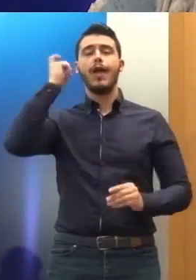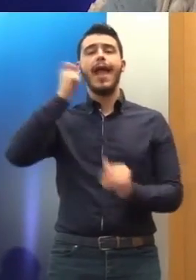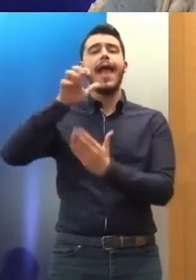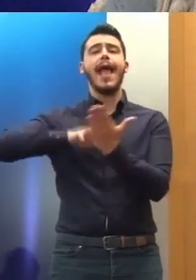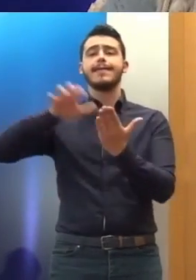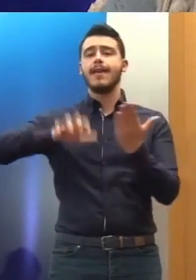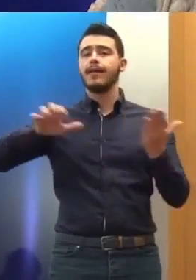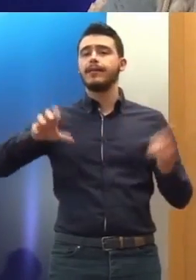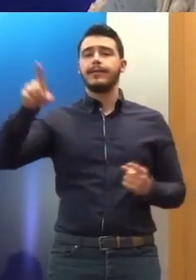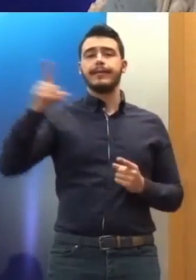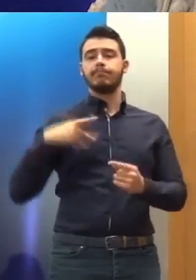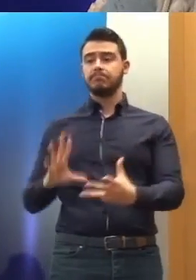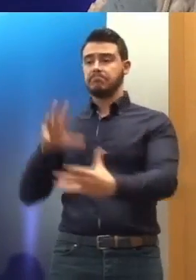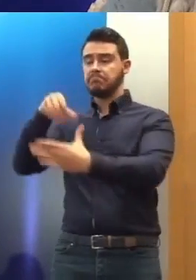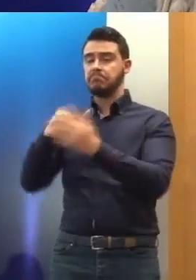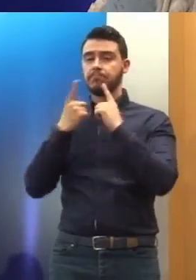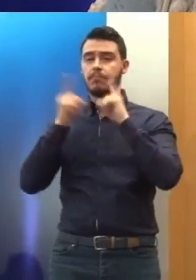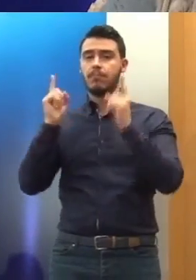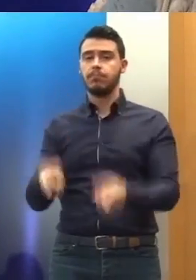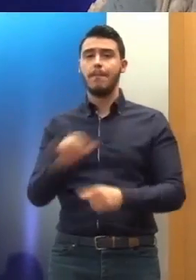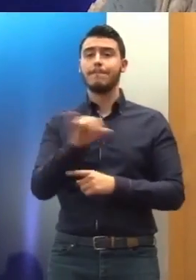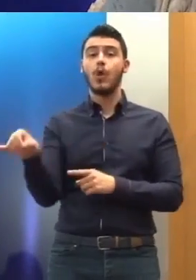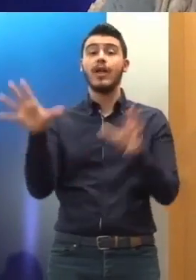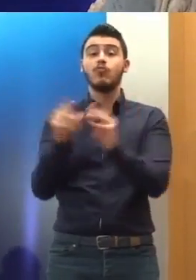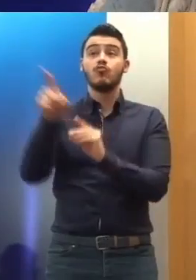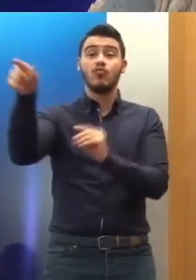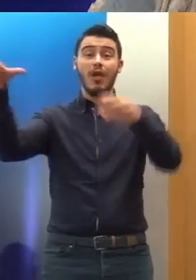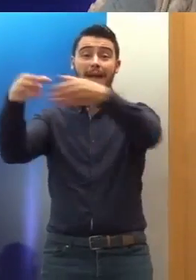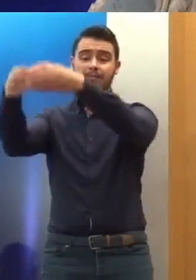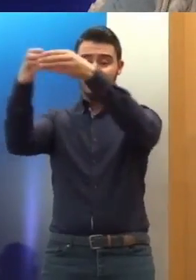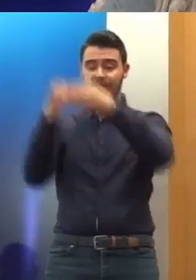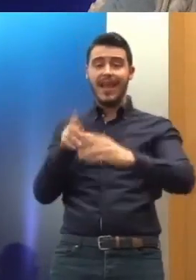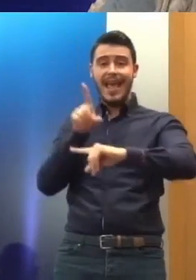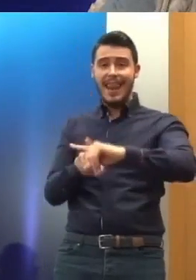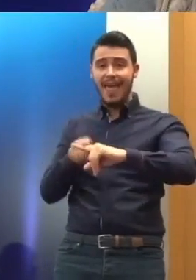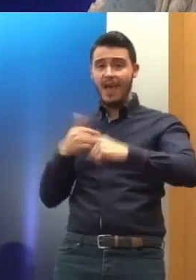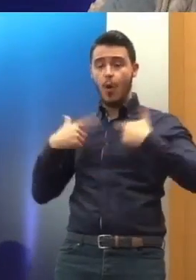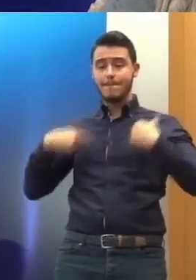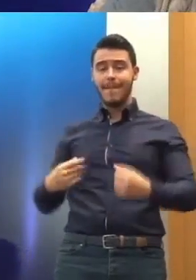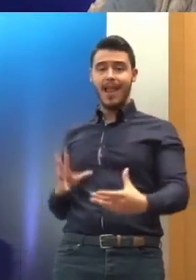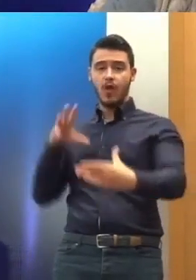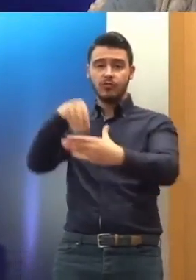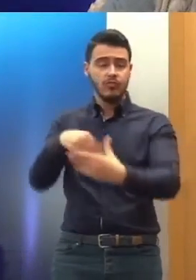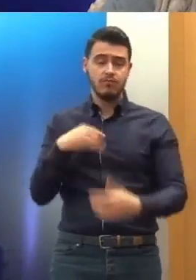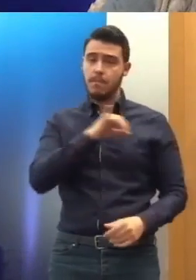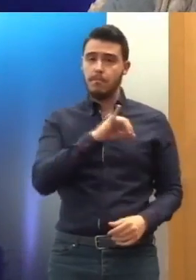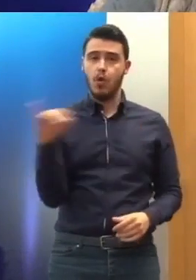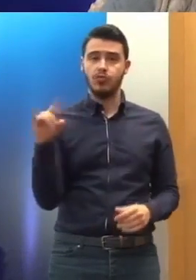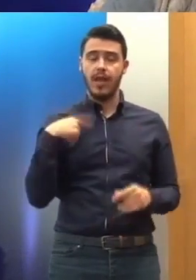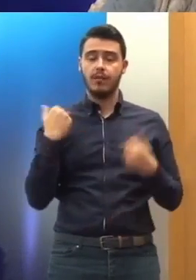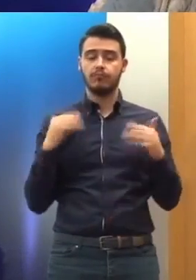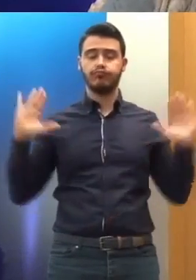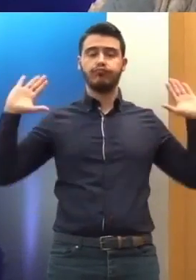μιας επίσκεψης στο κράτος, από το οποίο προέρχεται. Επειδή βλέπω ότι